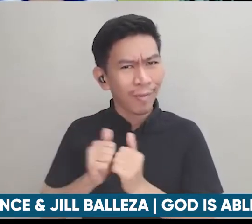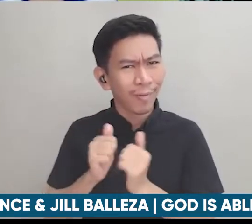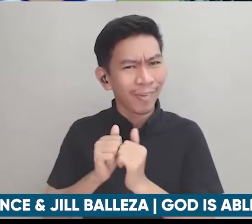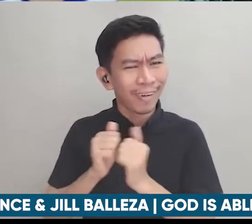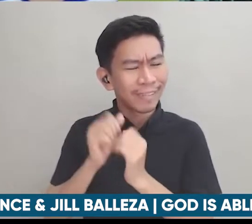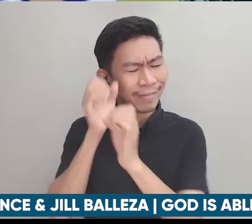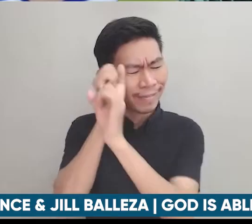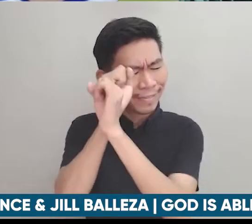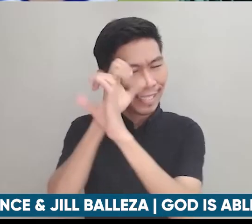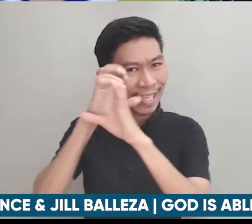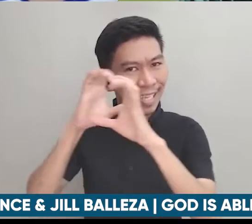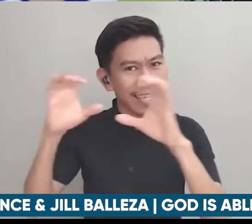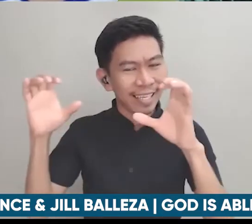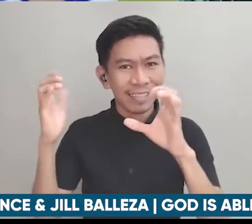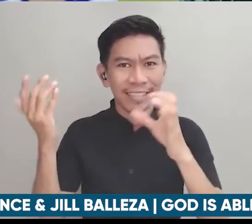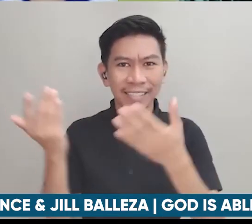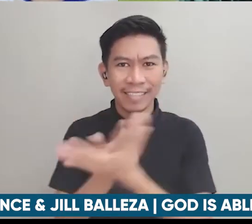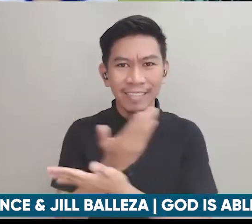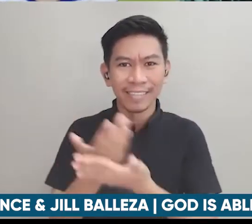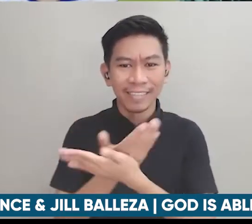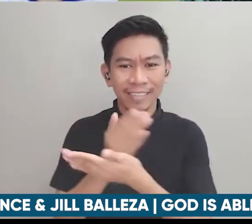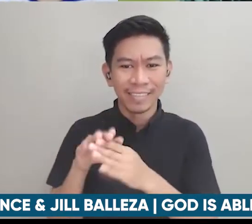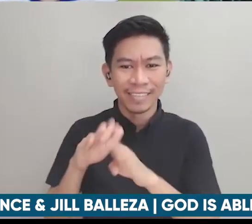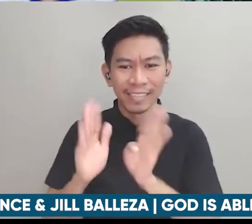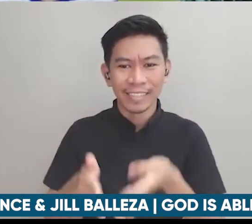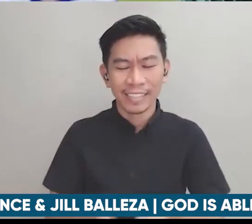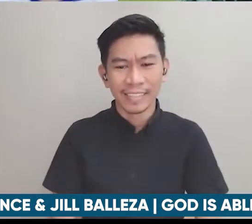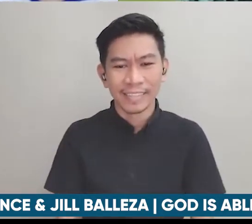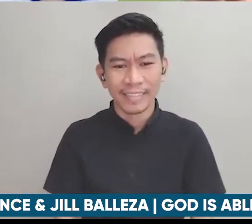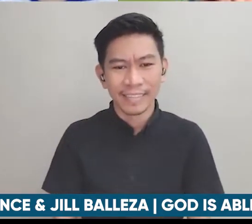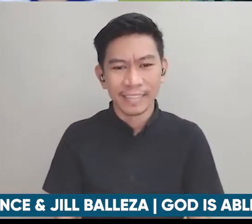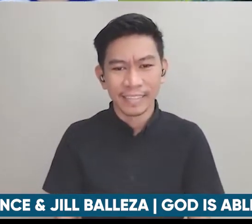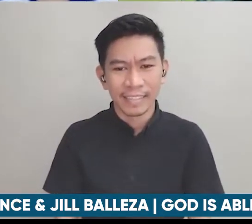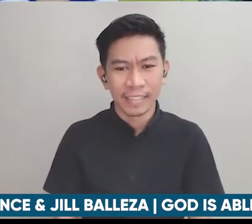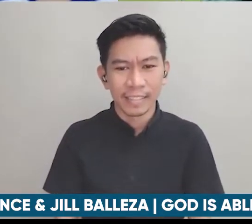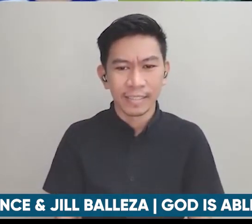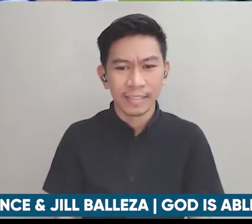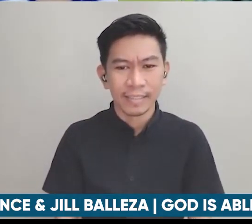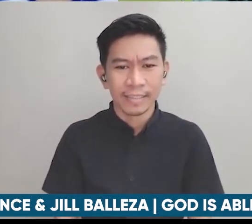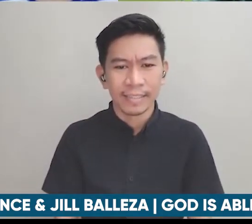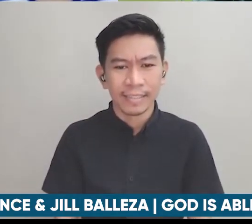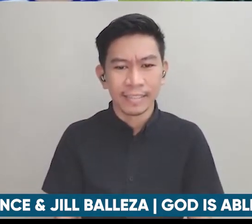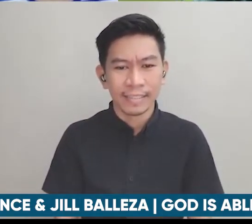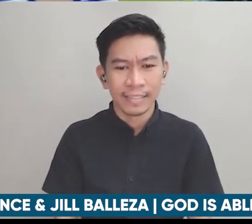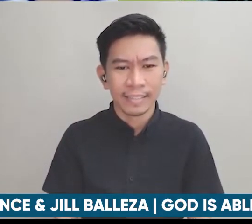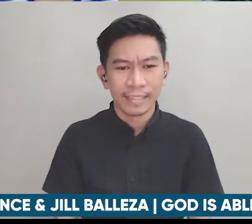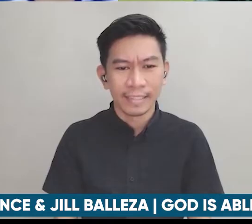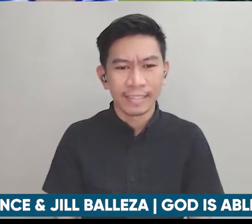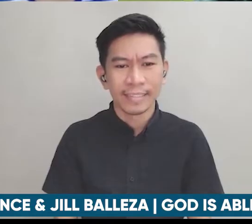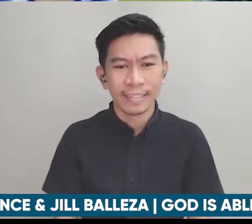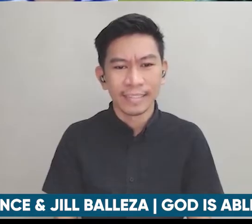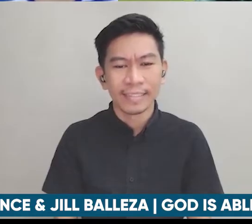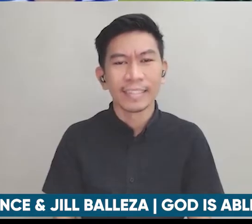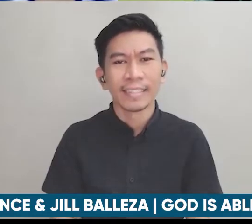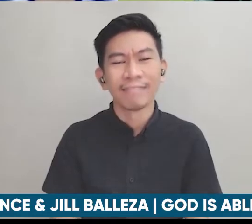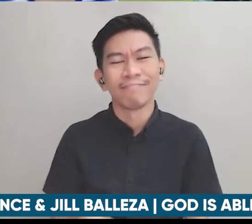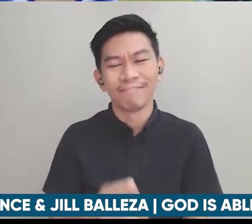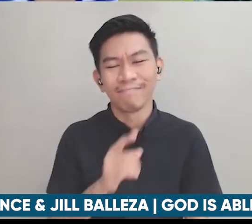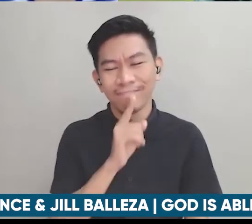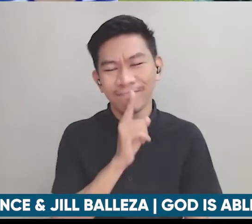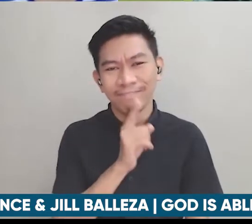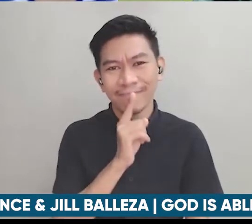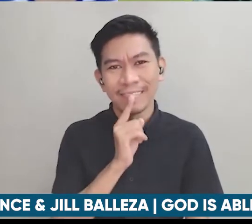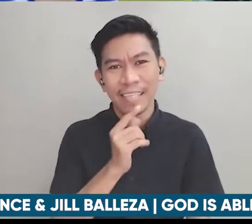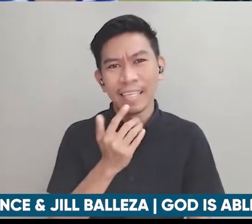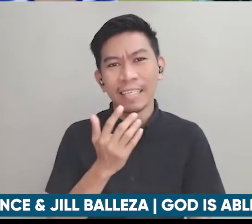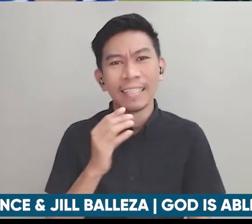and the reality of a new home well actually it's like a testimony and ano